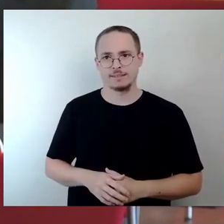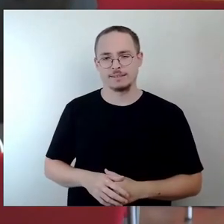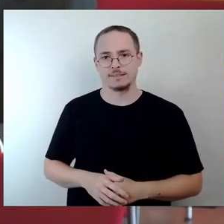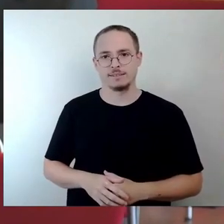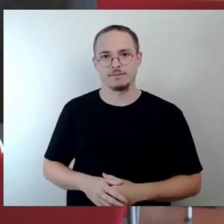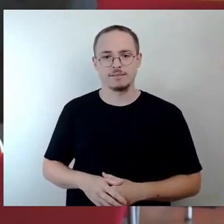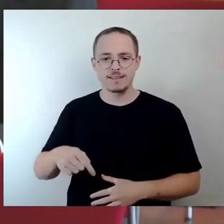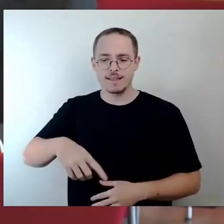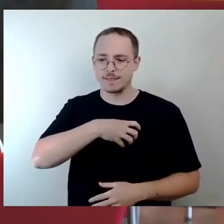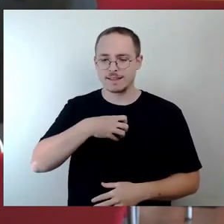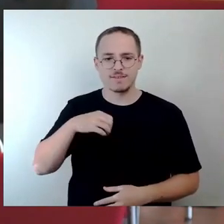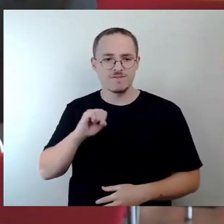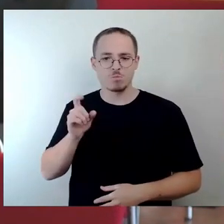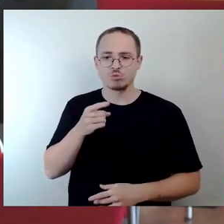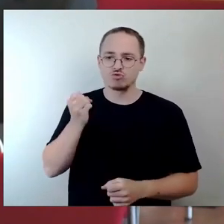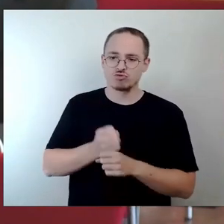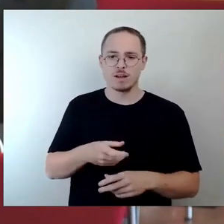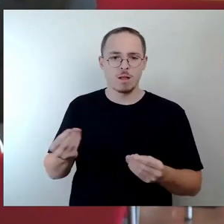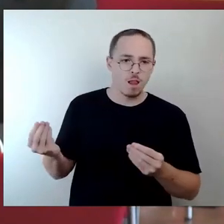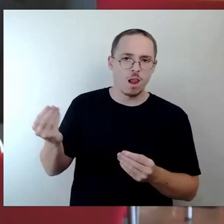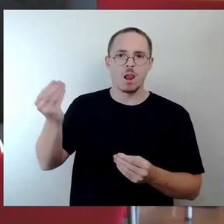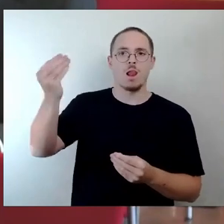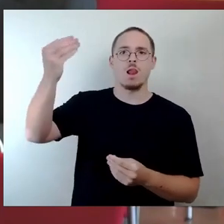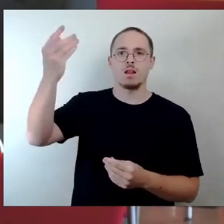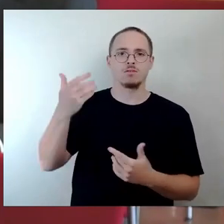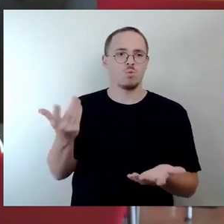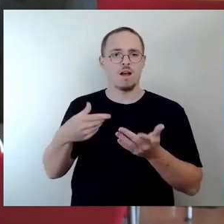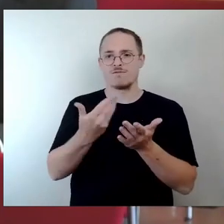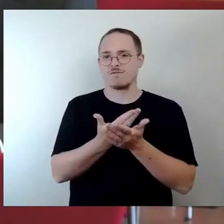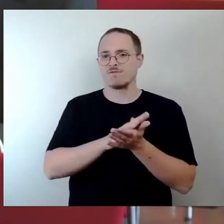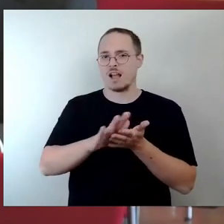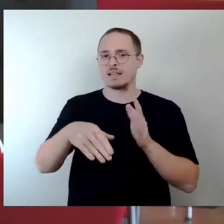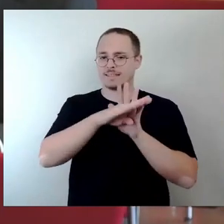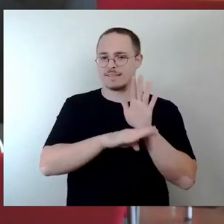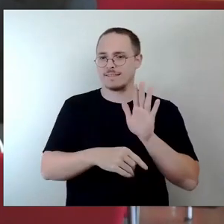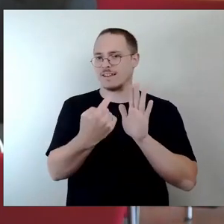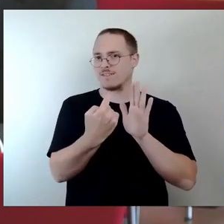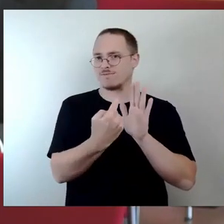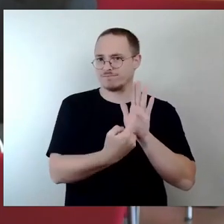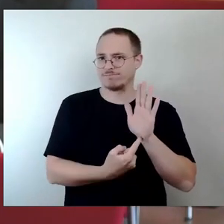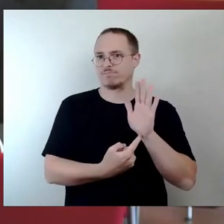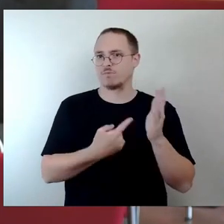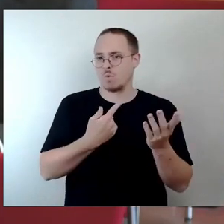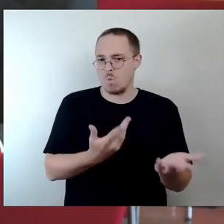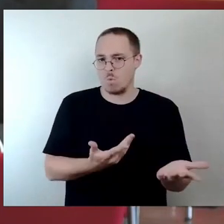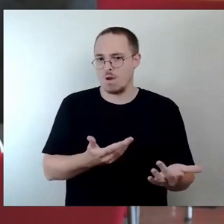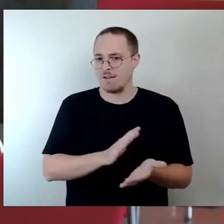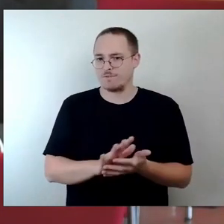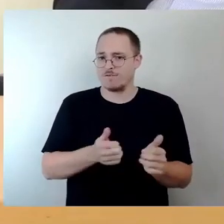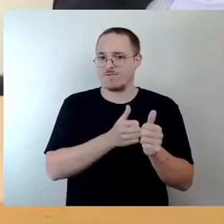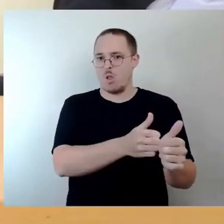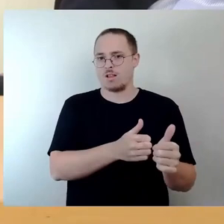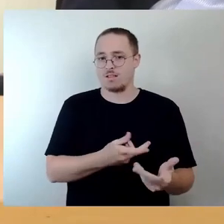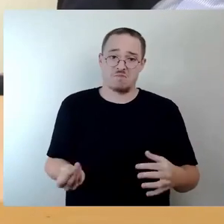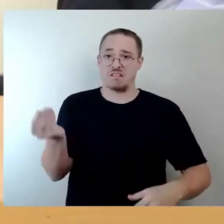dem belassen, was gesetzlich gefordert ist? Würde ich mal so mitnehmen, die Frage würden wir noch mal schriftlich beantworten, weil da bin ich